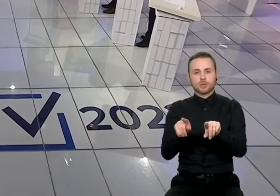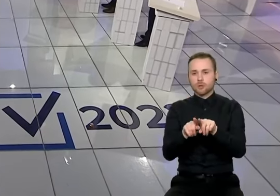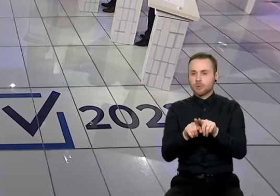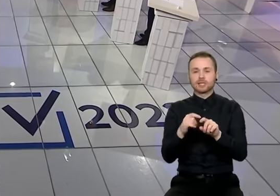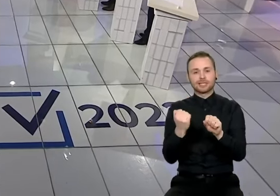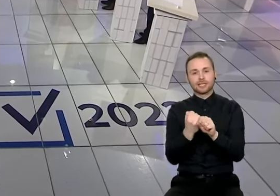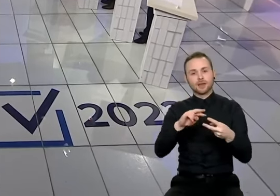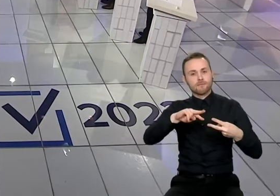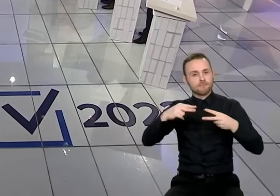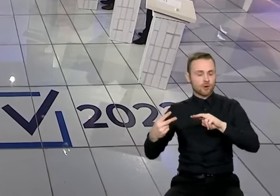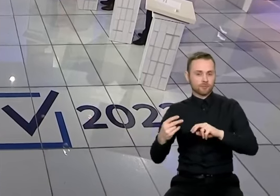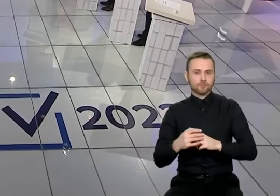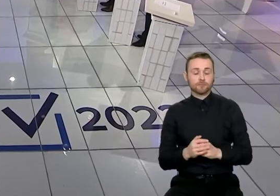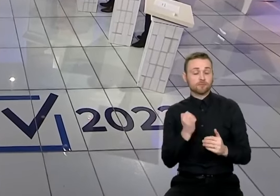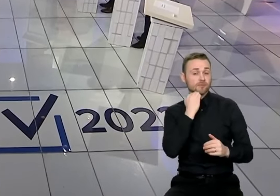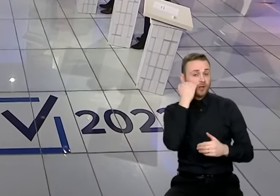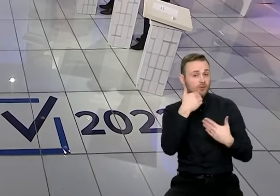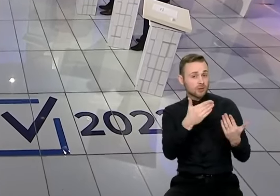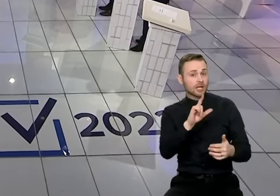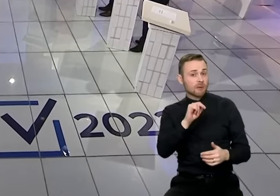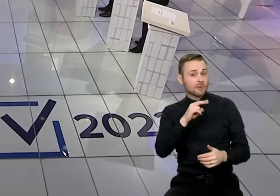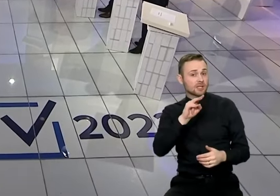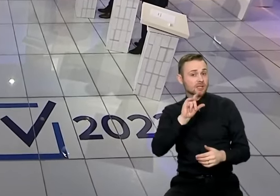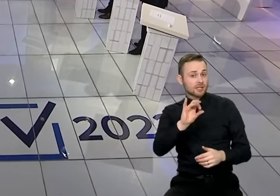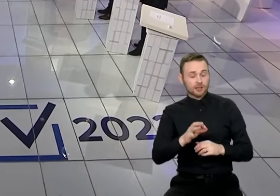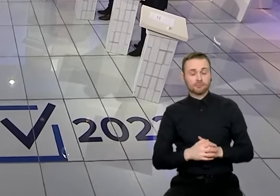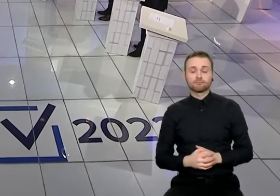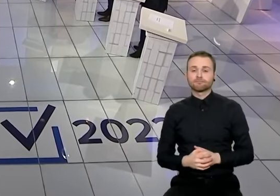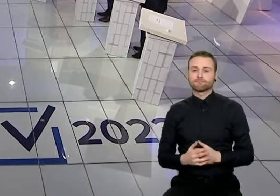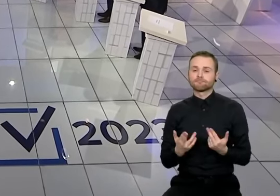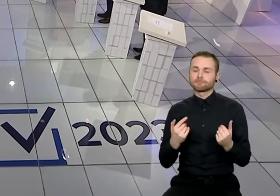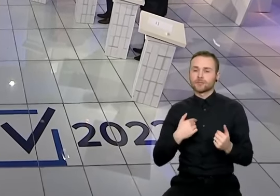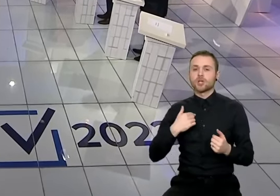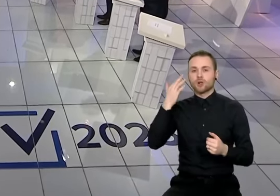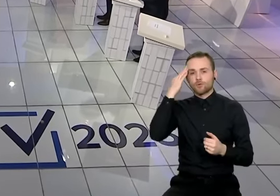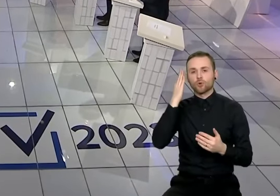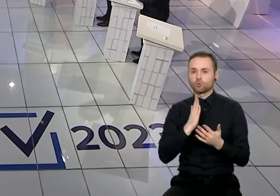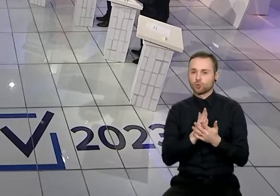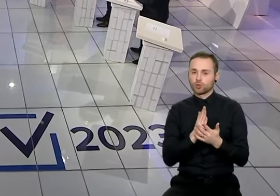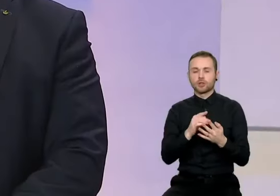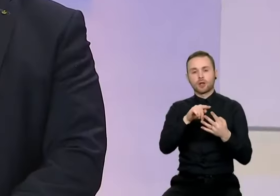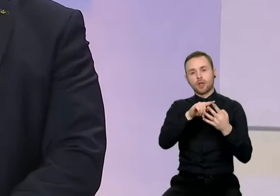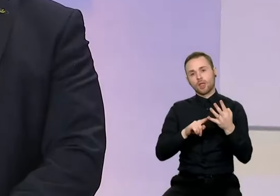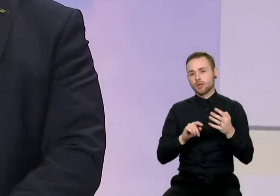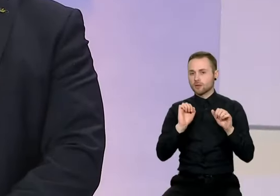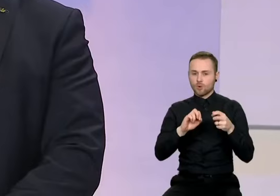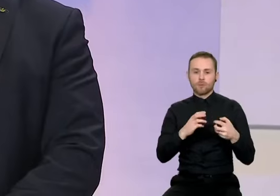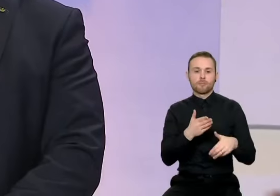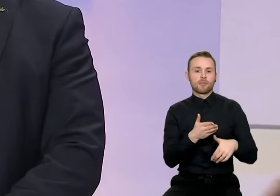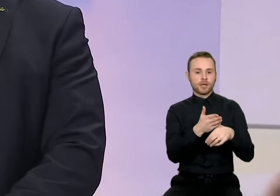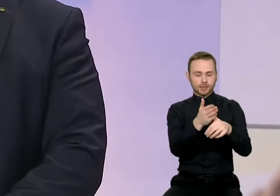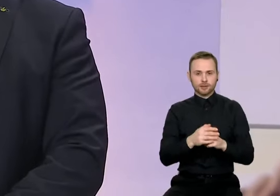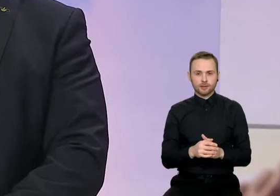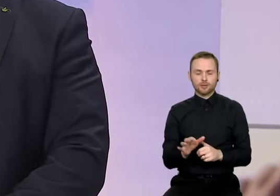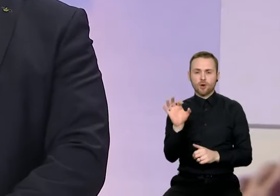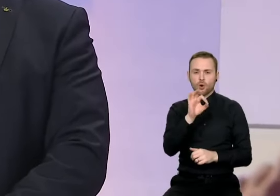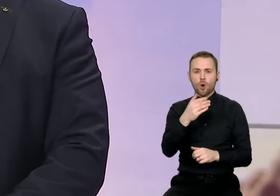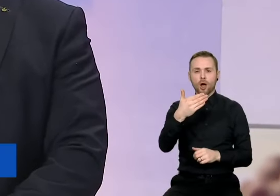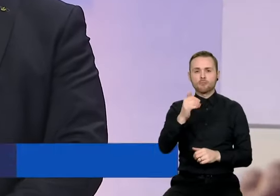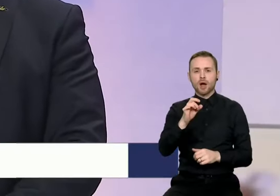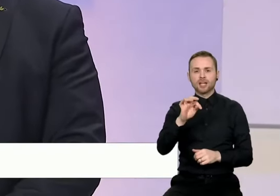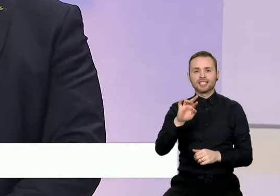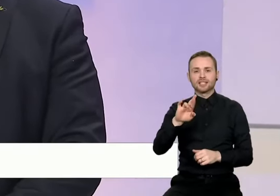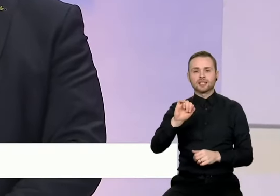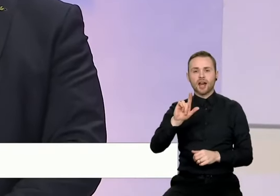Taip blogas atsakimas nieko konkretausiai šis mes. Taip, manyčiau, keletas priemonių turėtų padėti, visų pirma, tuos vadinamos magistralinės arba